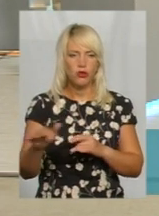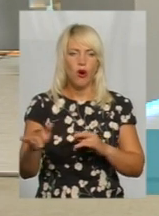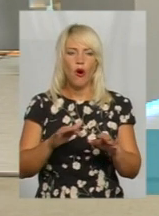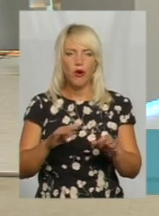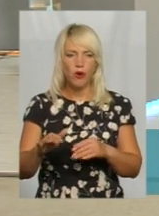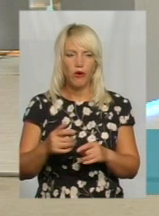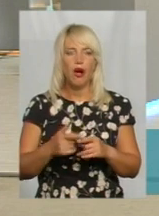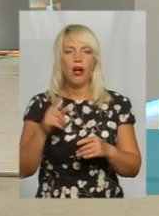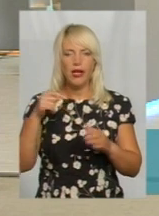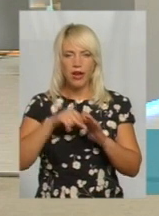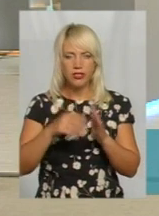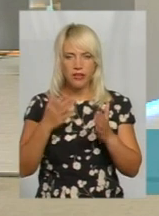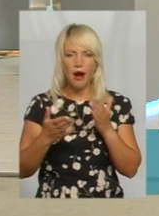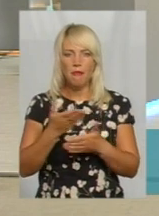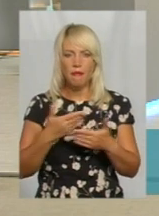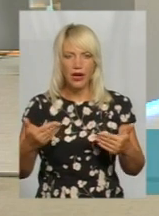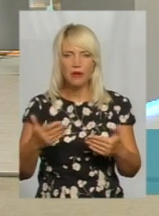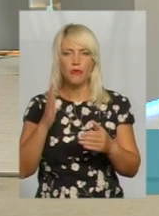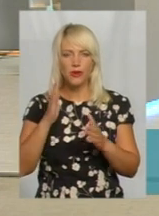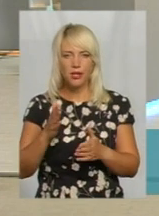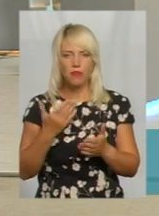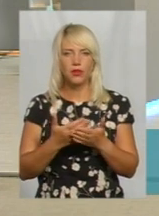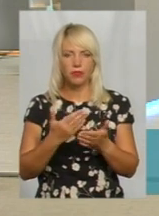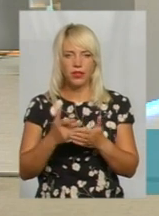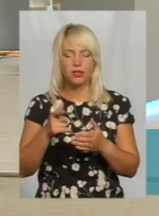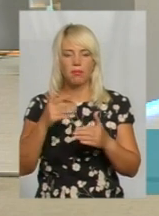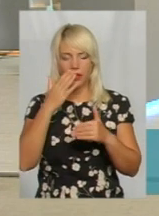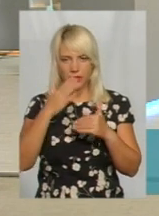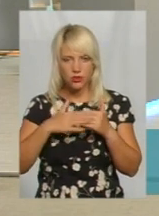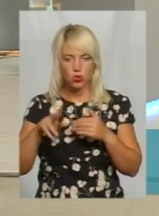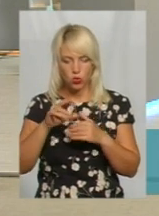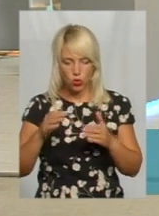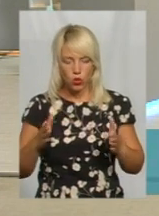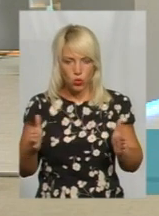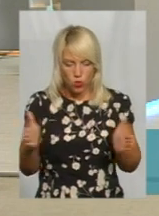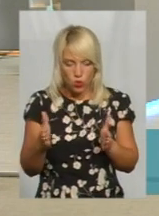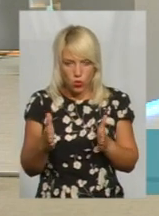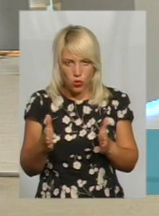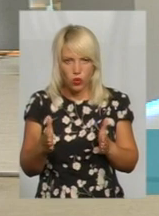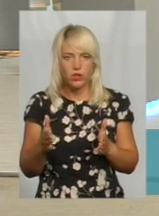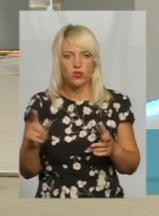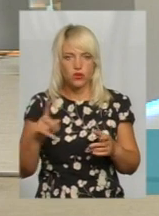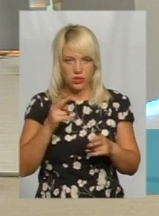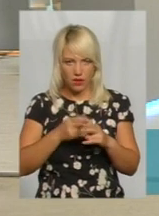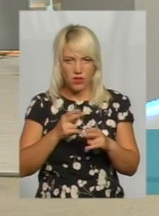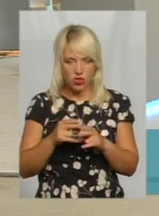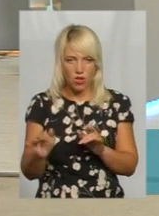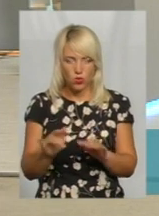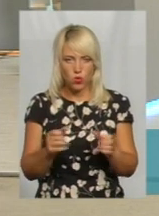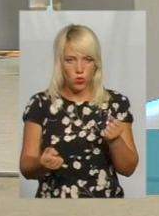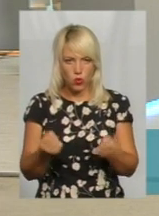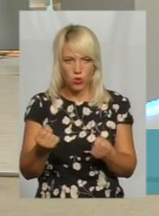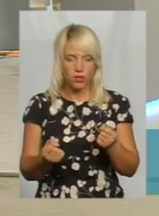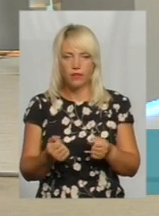дорогах. Тобто, якщо вони будуть підгнивати, вони досить близько знаходяться до проїжджої частини, вони зможуть заважати рухові? Вони